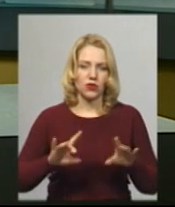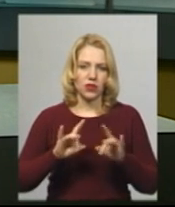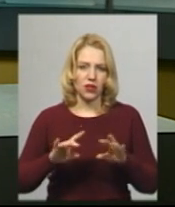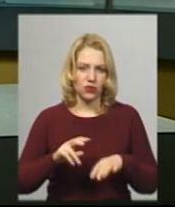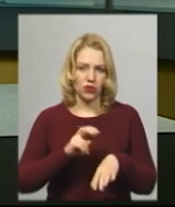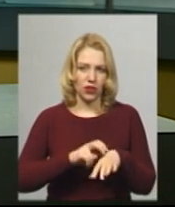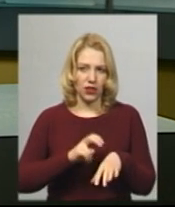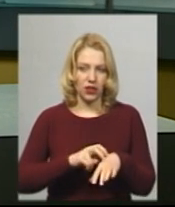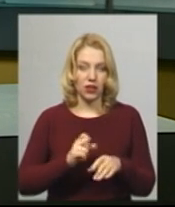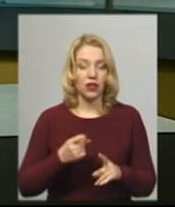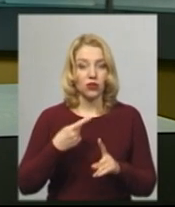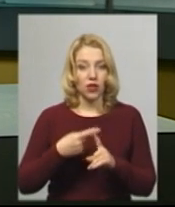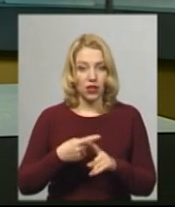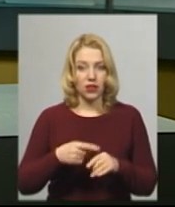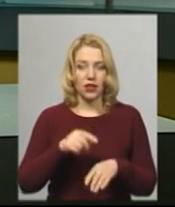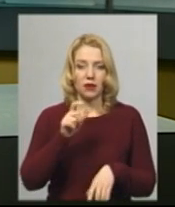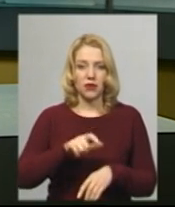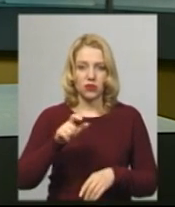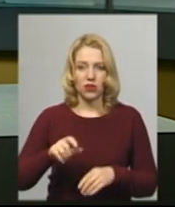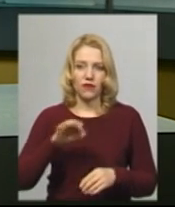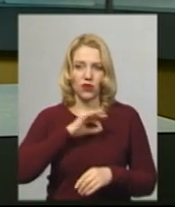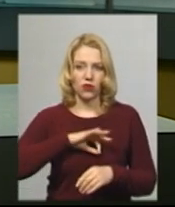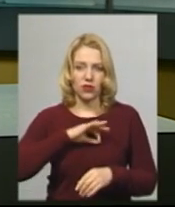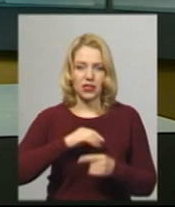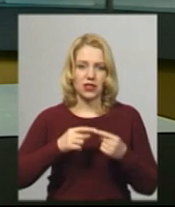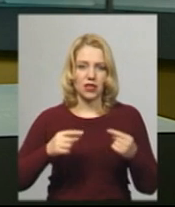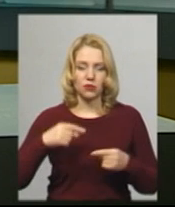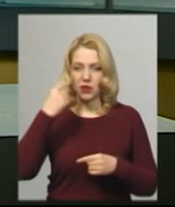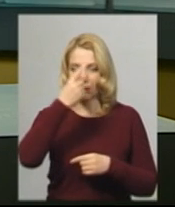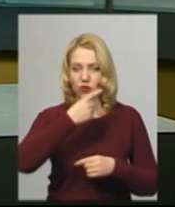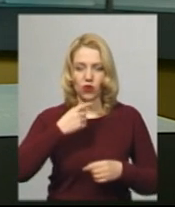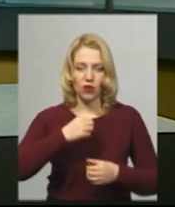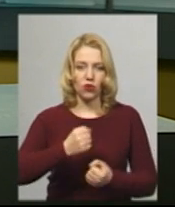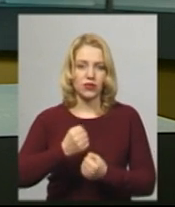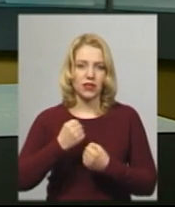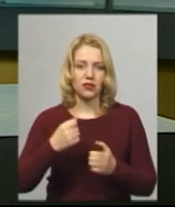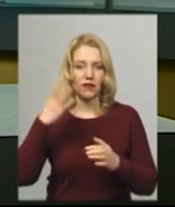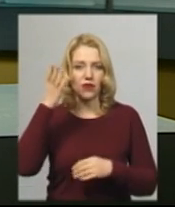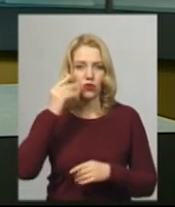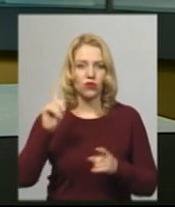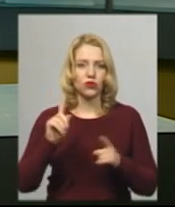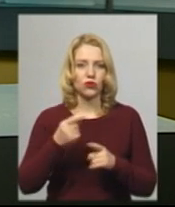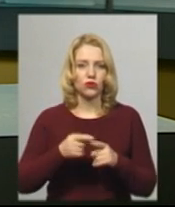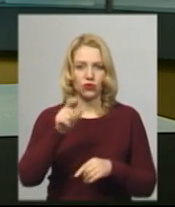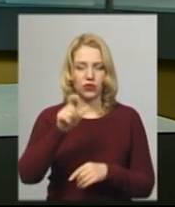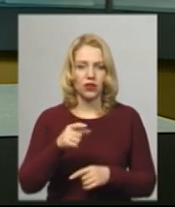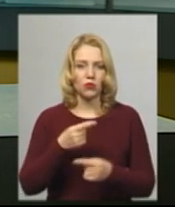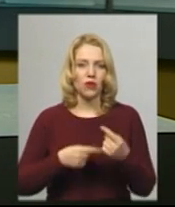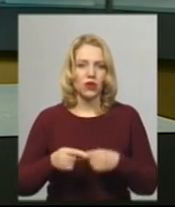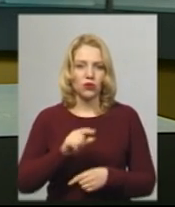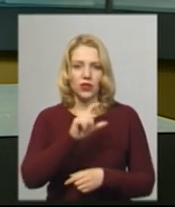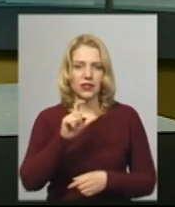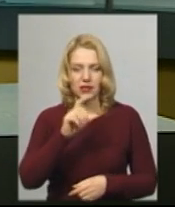Оксана Піддубна. Додає, персонал використовував засоби індивідуального захисту, враховуючи те, що хворий повернувся з Греції 22